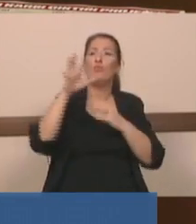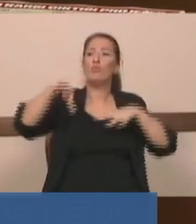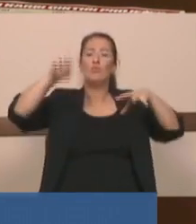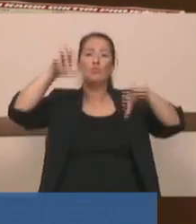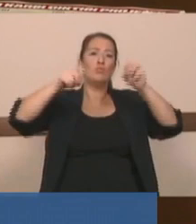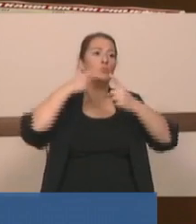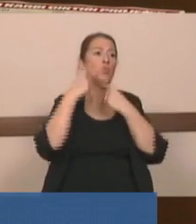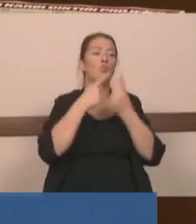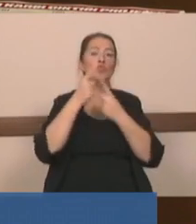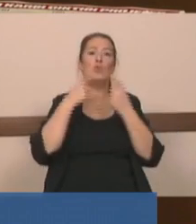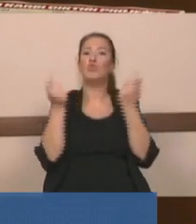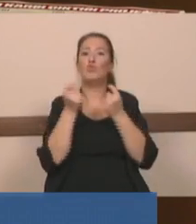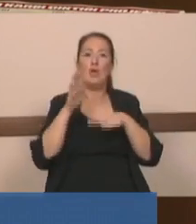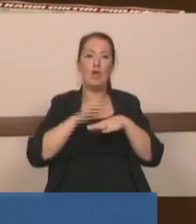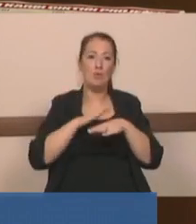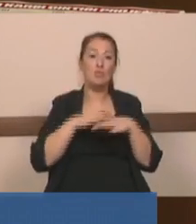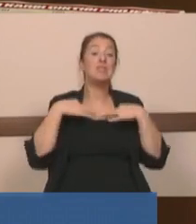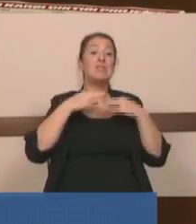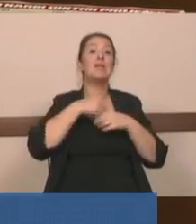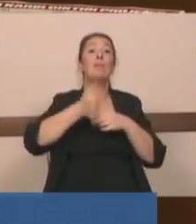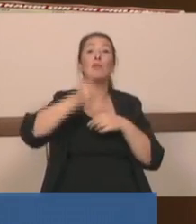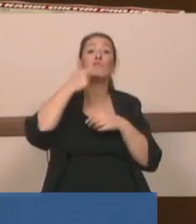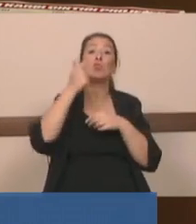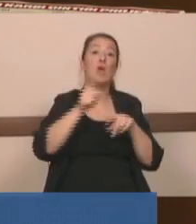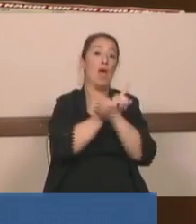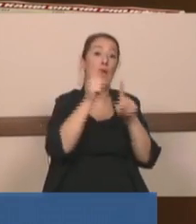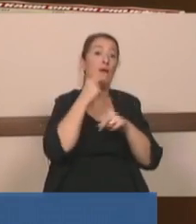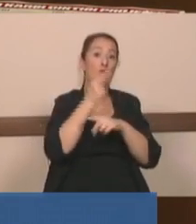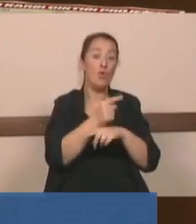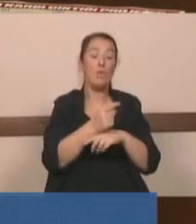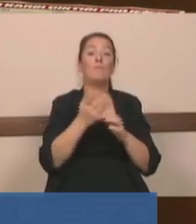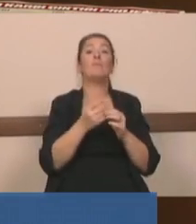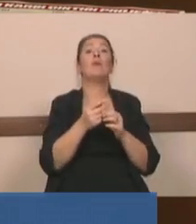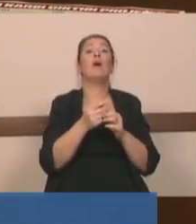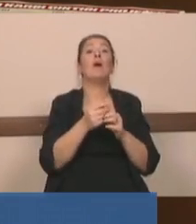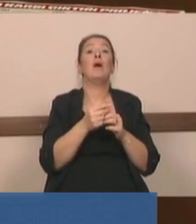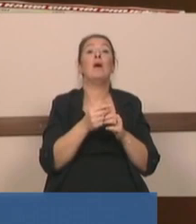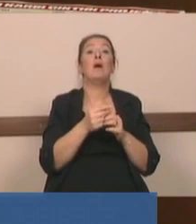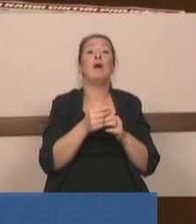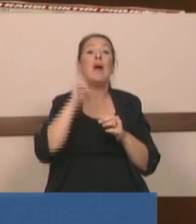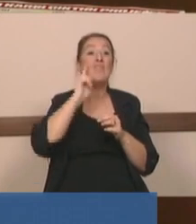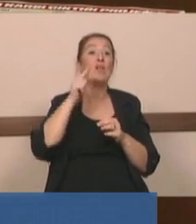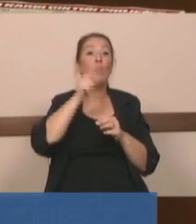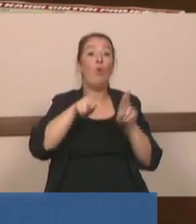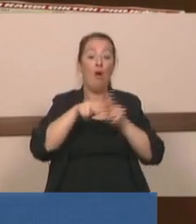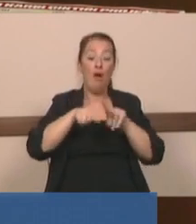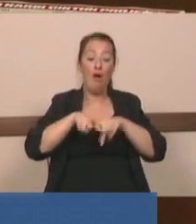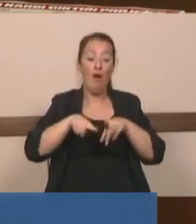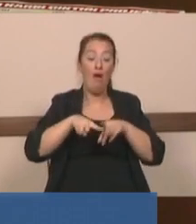diyor ki itiraz ettiği şeyler efendim bu Kanal İstanbul depremi tetikleyecekmiş.